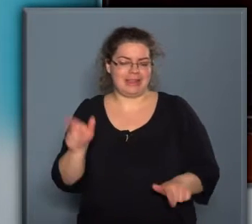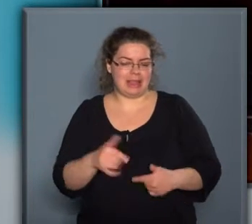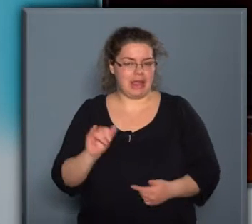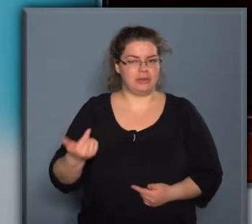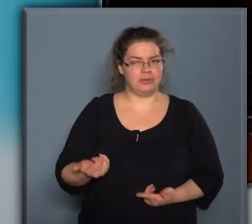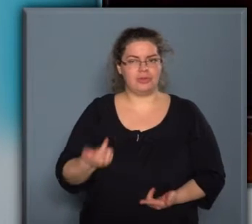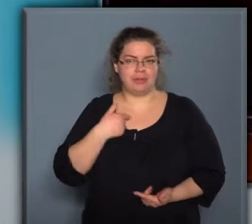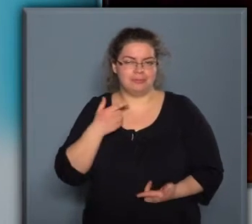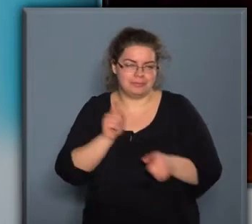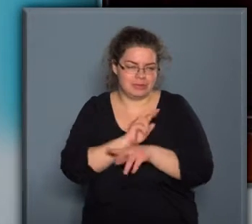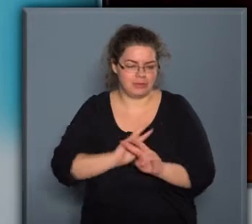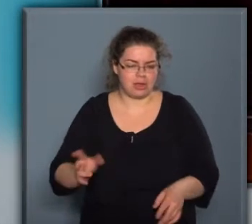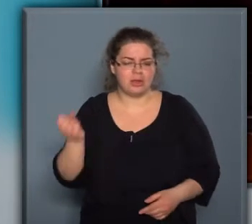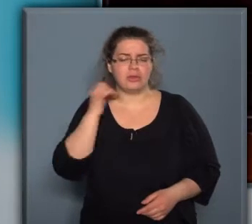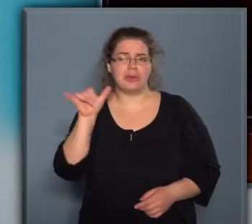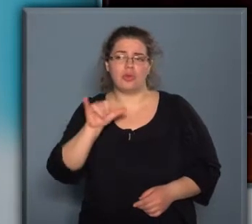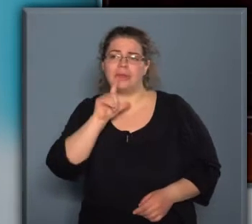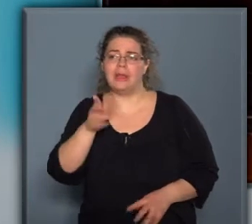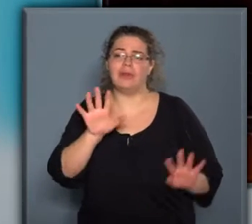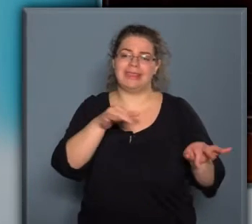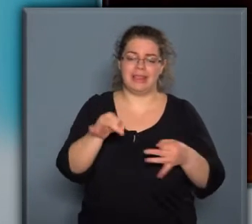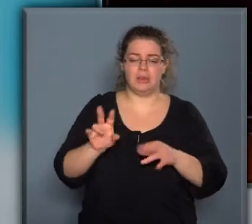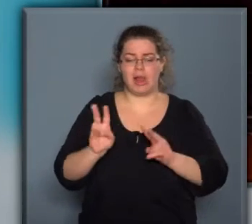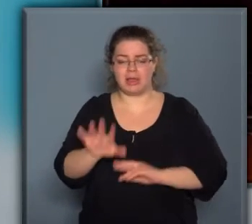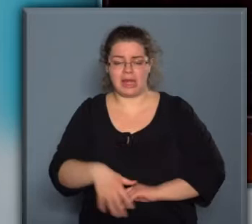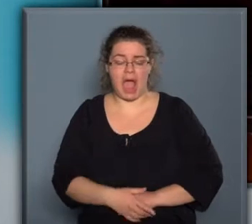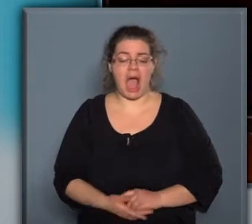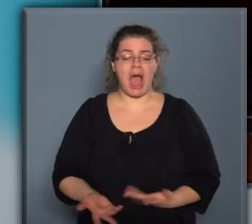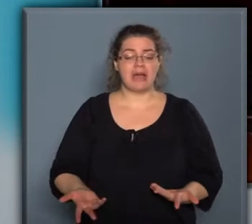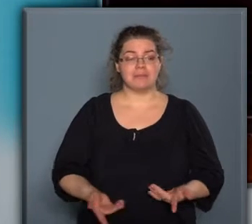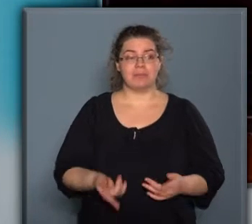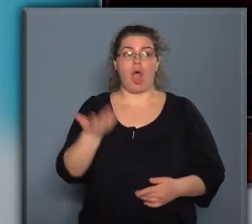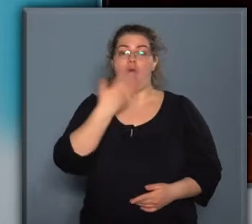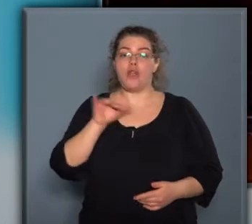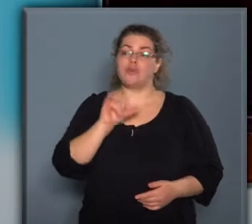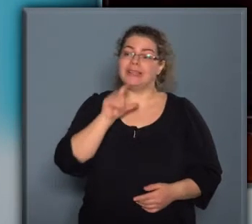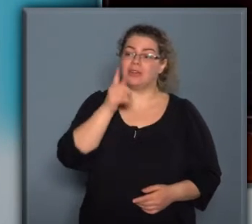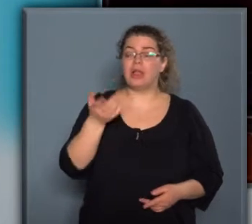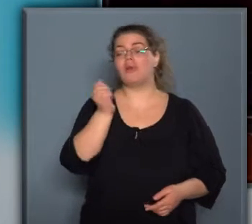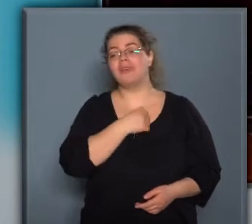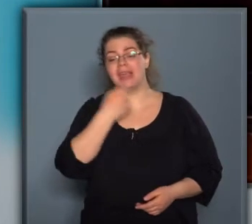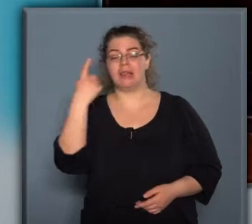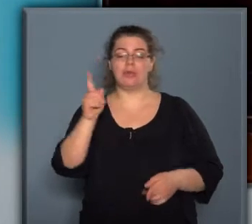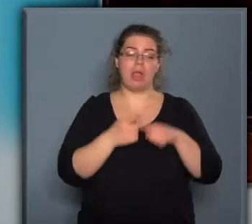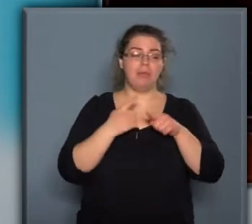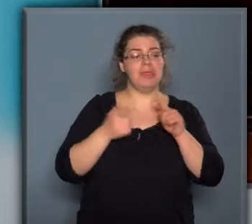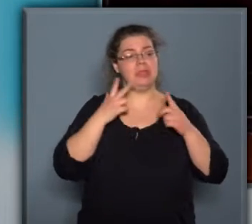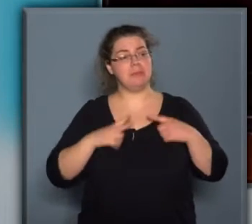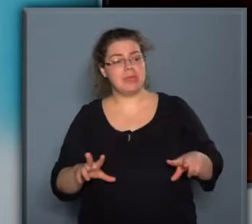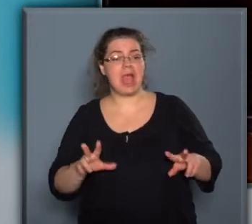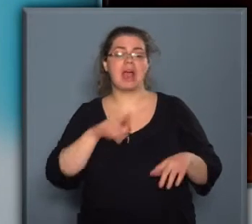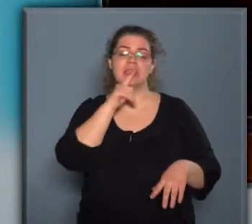nyugdíjas lesz, vagy készül rá, akkor mindig mondják neki az ismerősei, hogy hát ha nyugdíjas leszel, akkor végre tudsz egy kicsit pihenni,